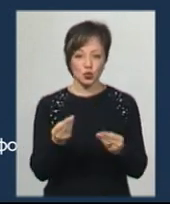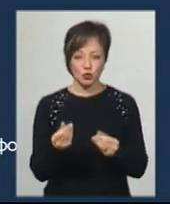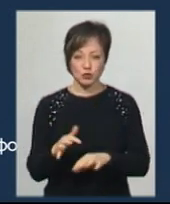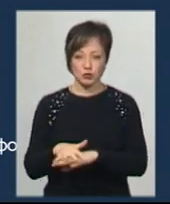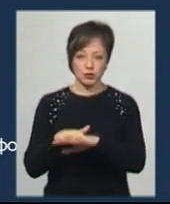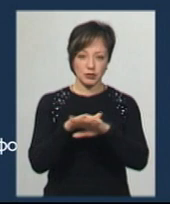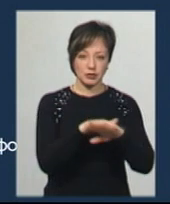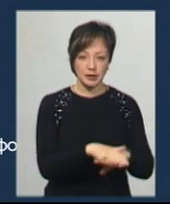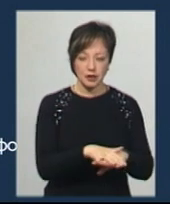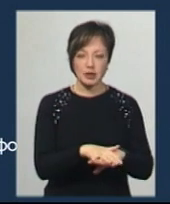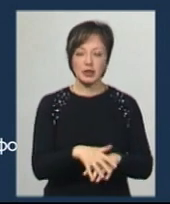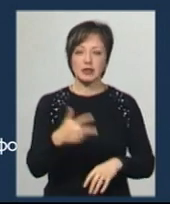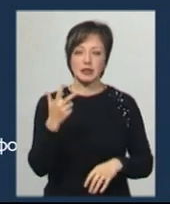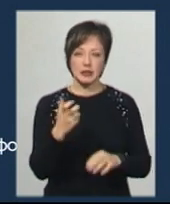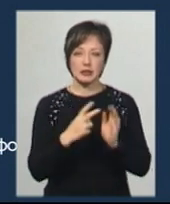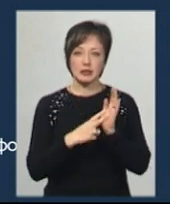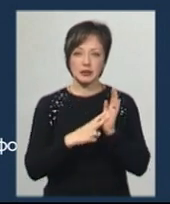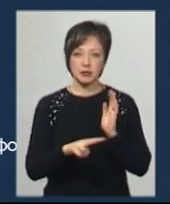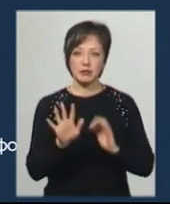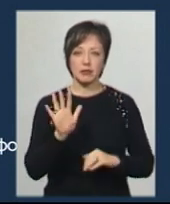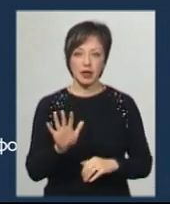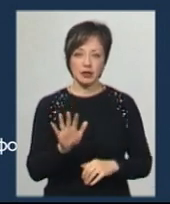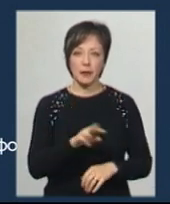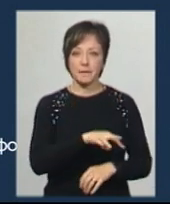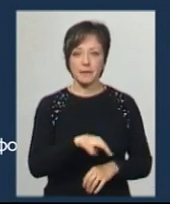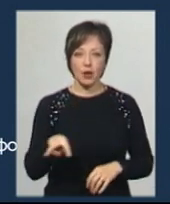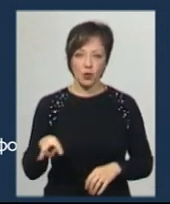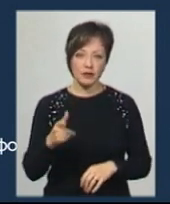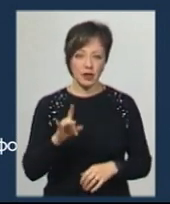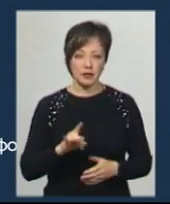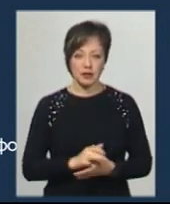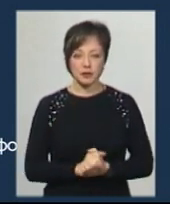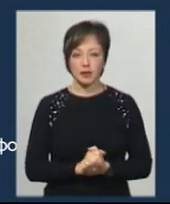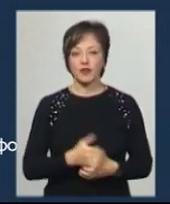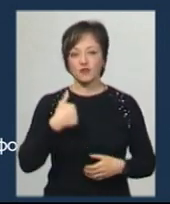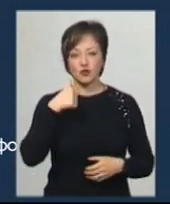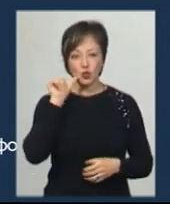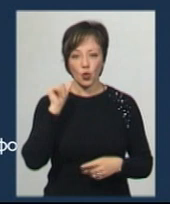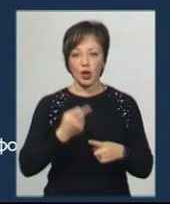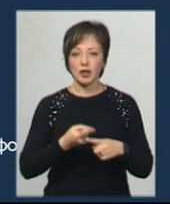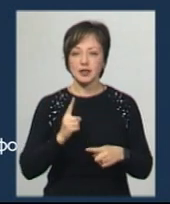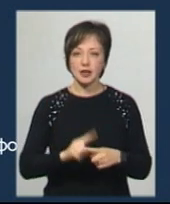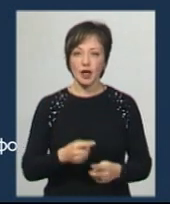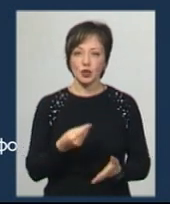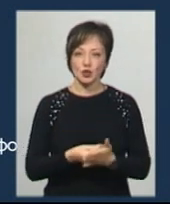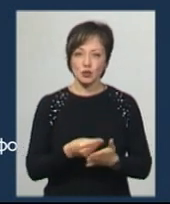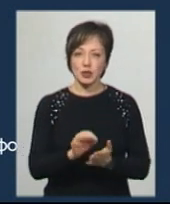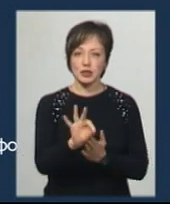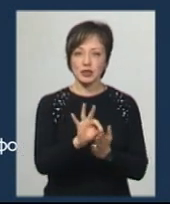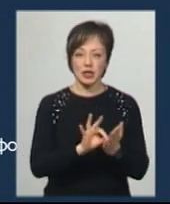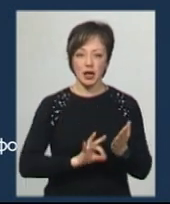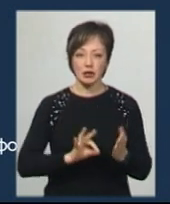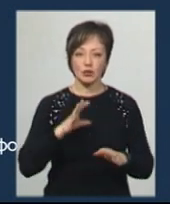одночасно. Майже 375 мільйонів гривень. І вчора ця сума зразу